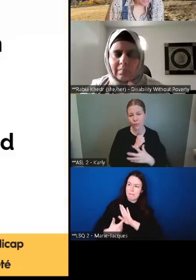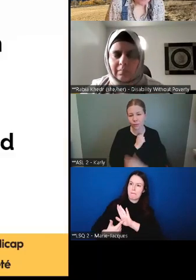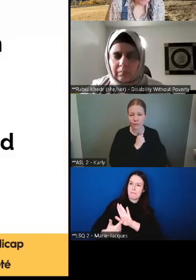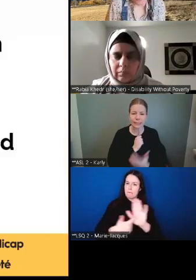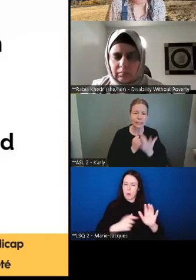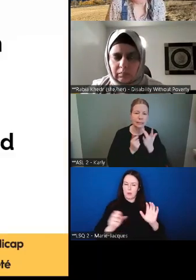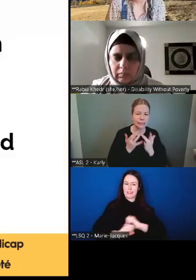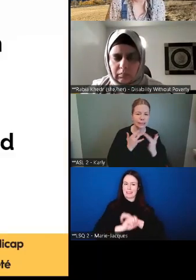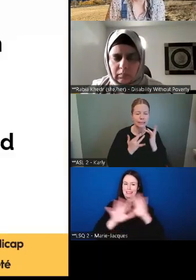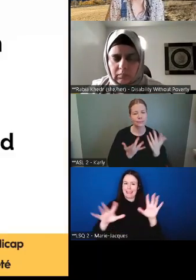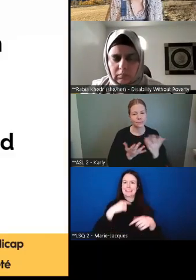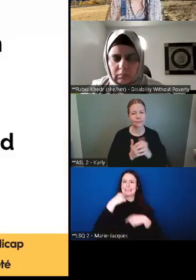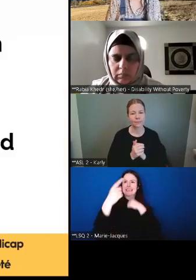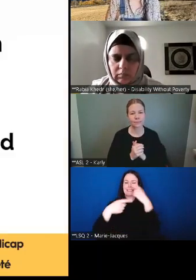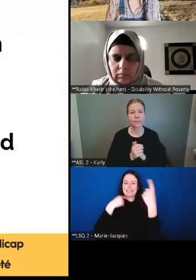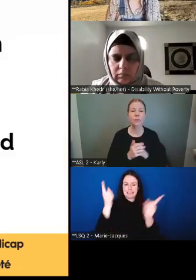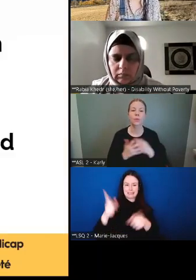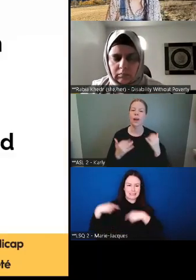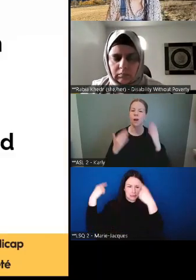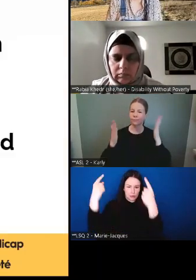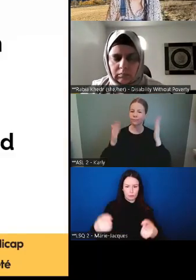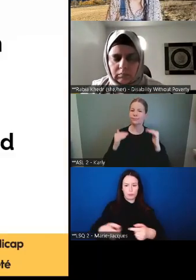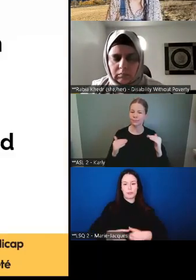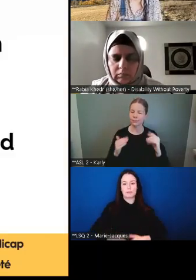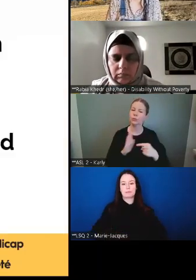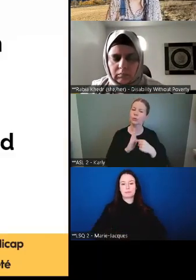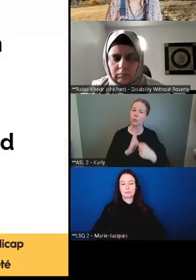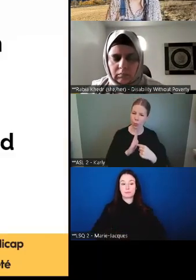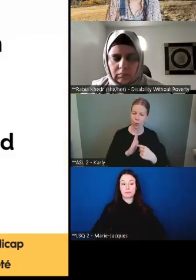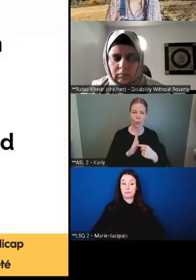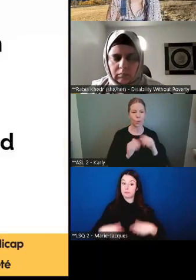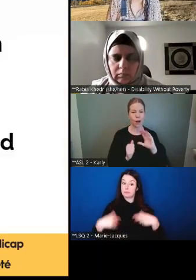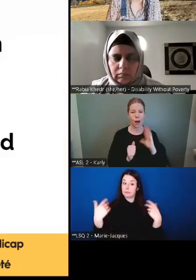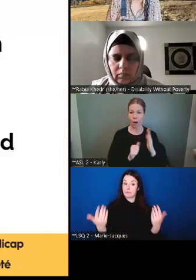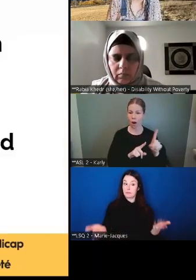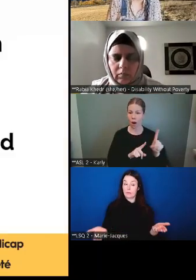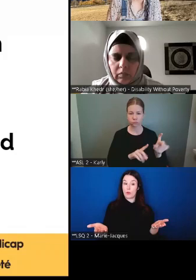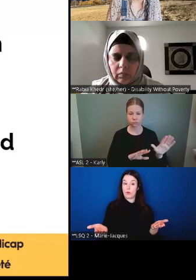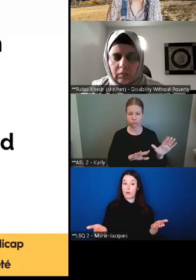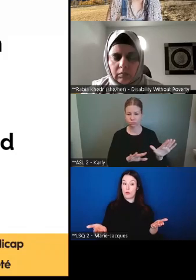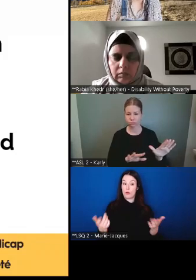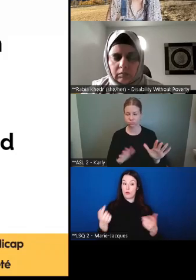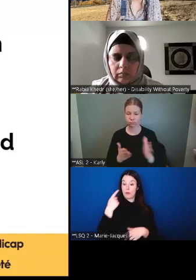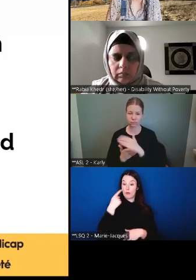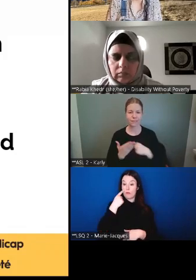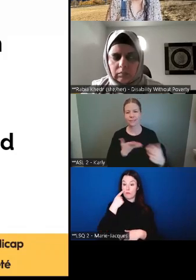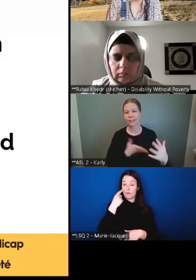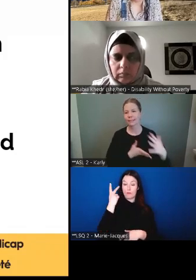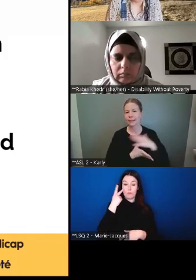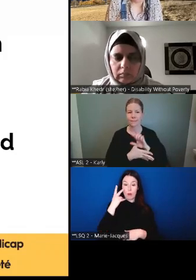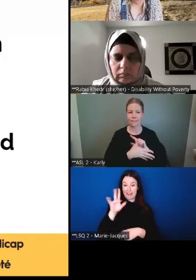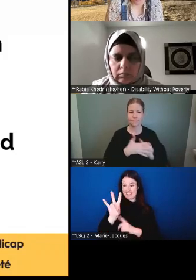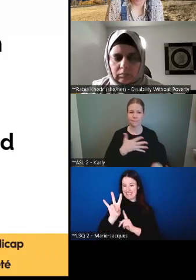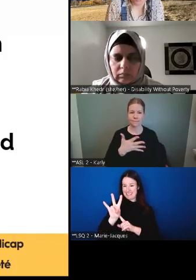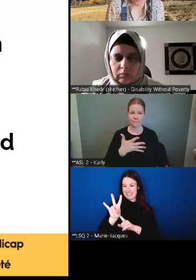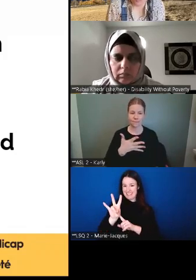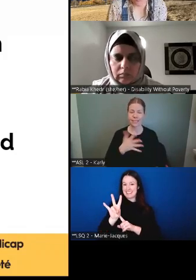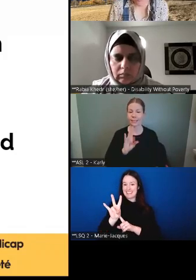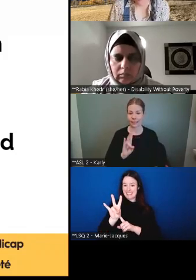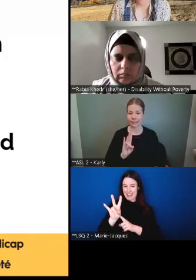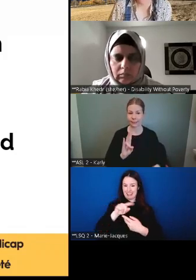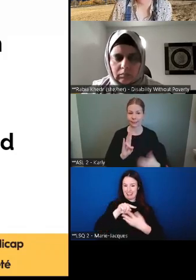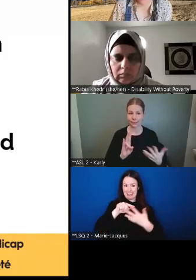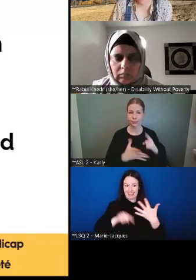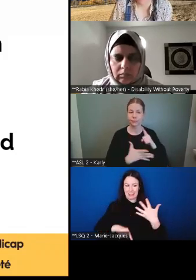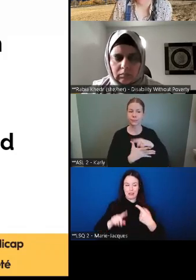Et donc, maintenant, nous allons examiner cette observation, l'urgence,